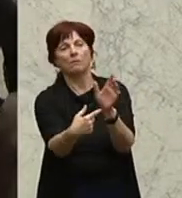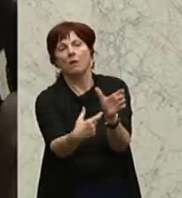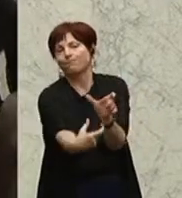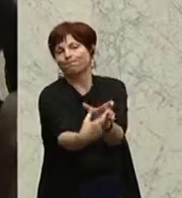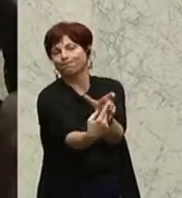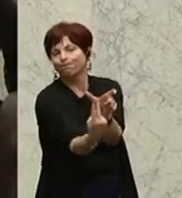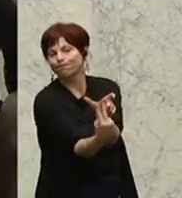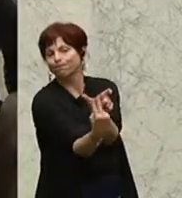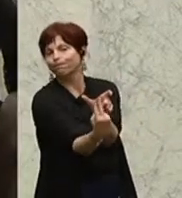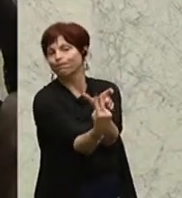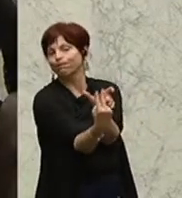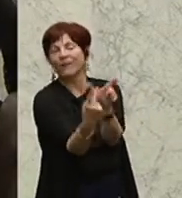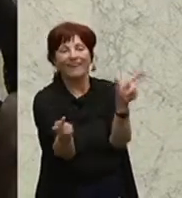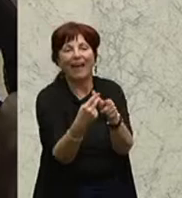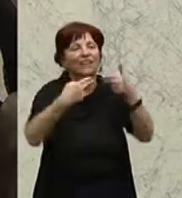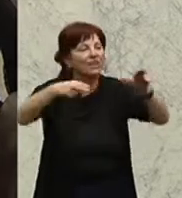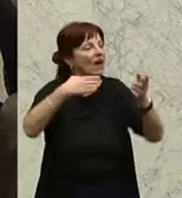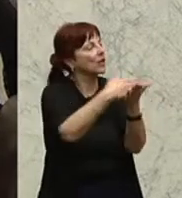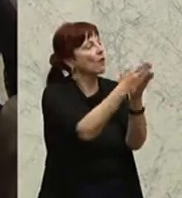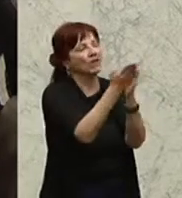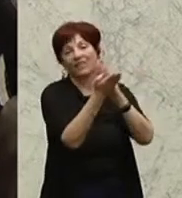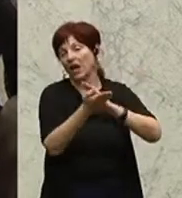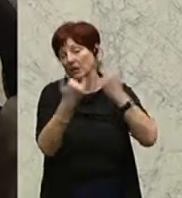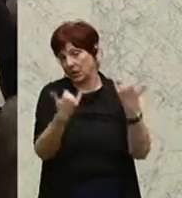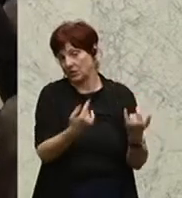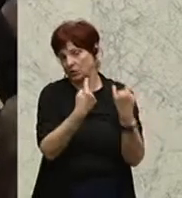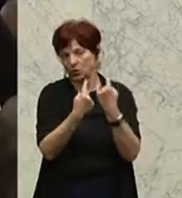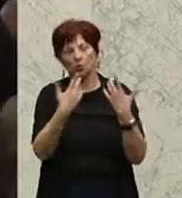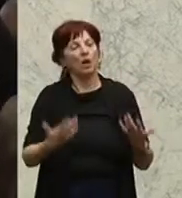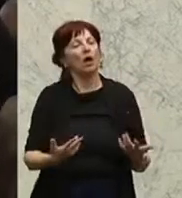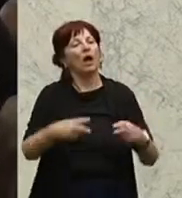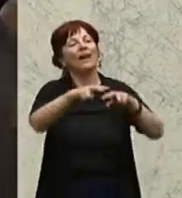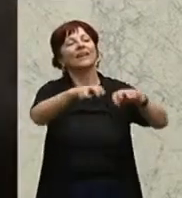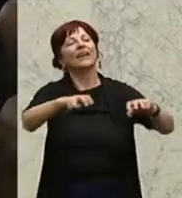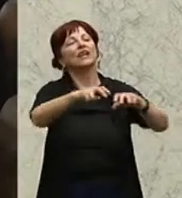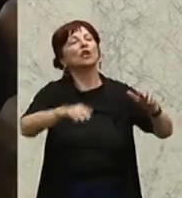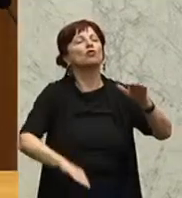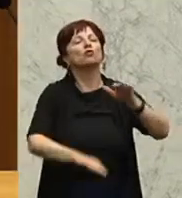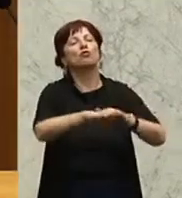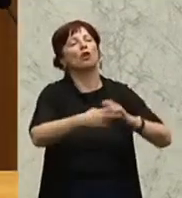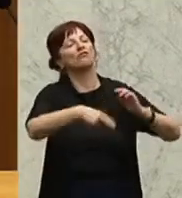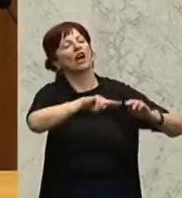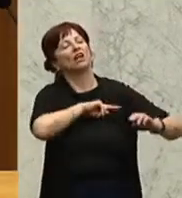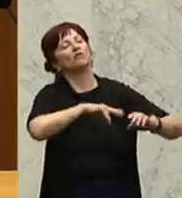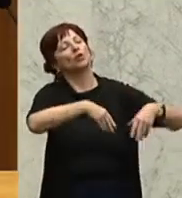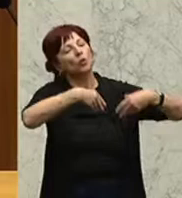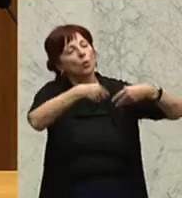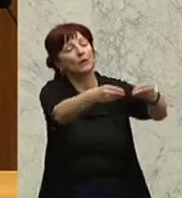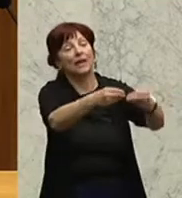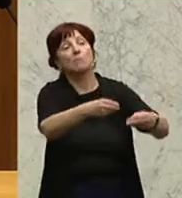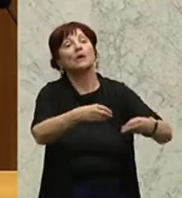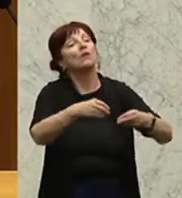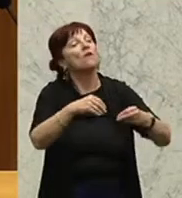nicht umverteilt werden, Stand jetzt, sondern Griechenland soll halt die gesamte Verantwortung für die 28 EU-Länder